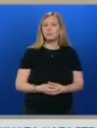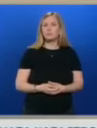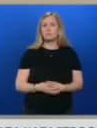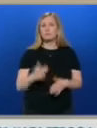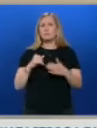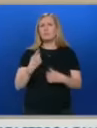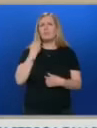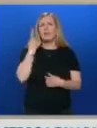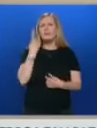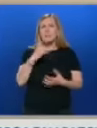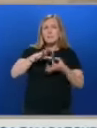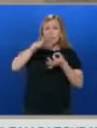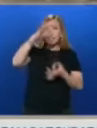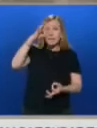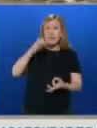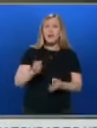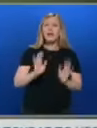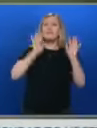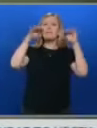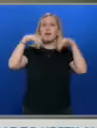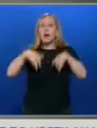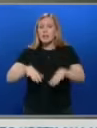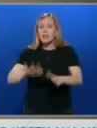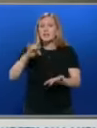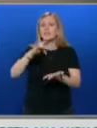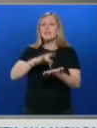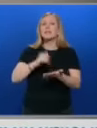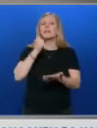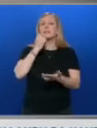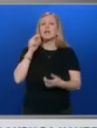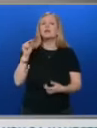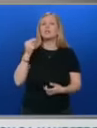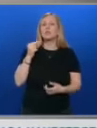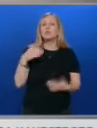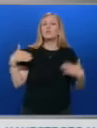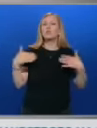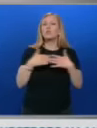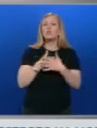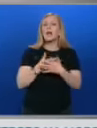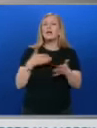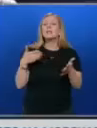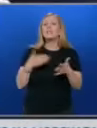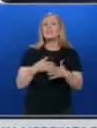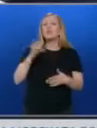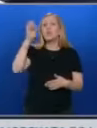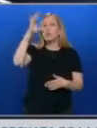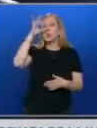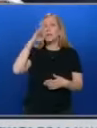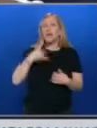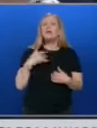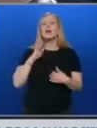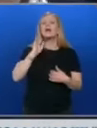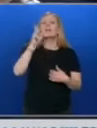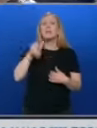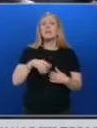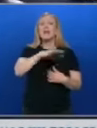Над метъра достигала приливната вълна в центъра на село Чирен в нощта срещу неделя. Аз отвънка отивам да копам, да отводнам водата, да са не бил къщата.